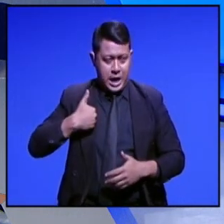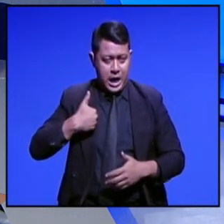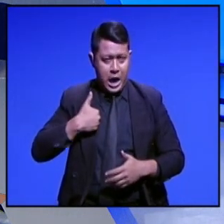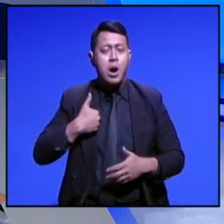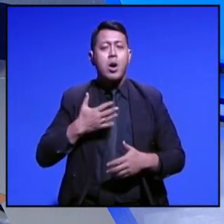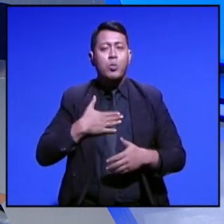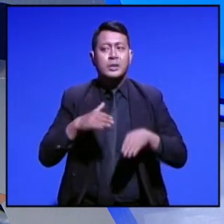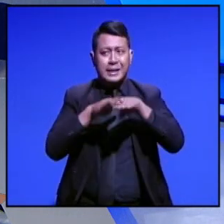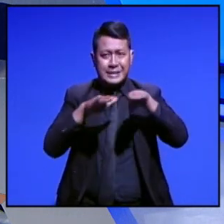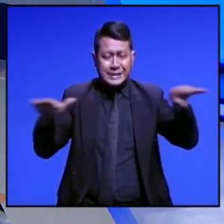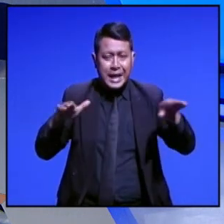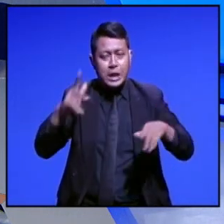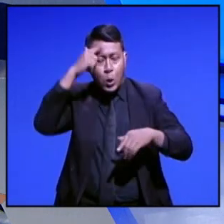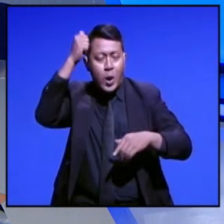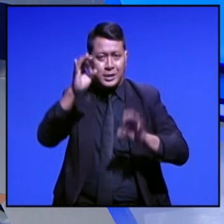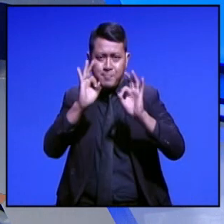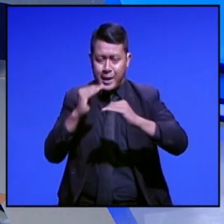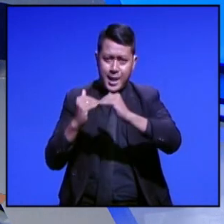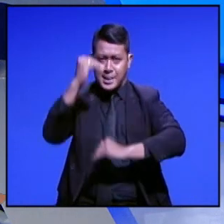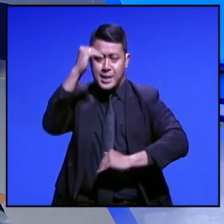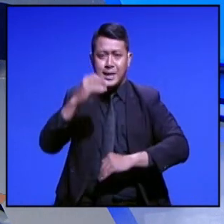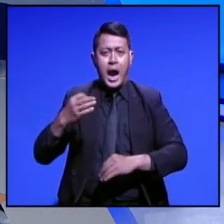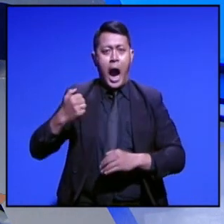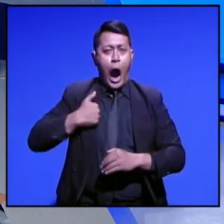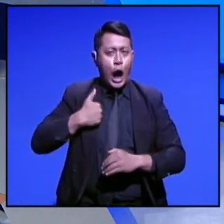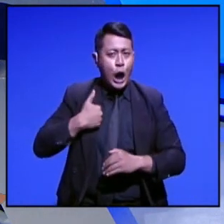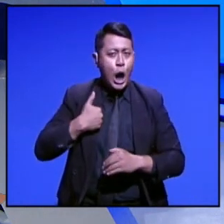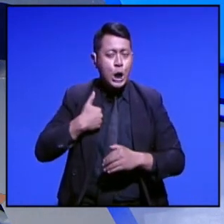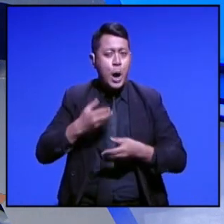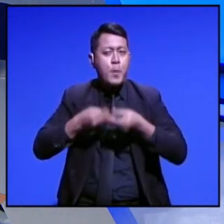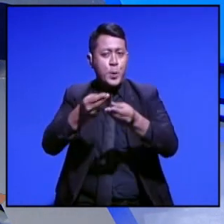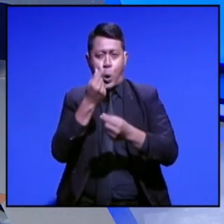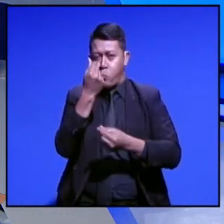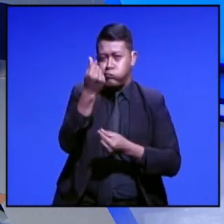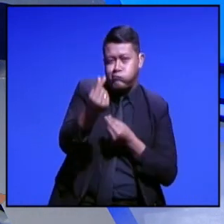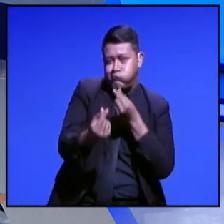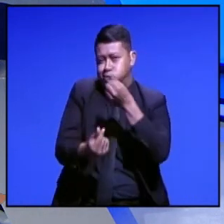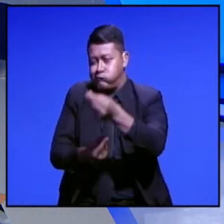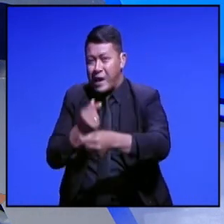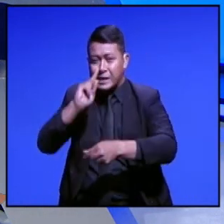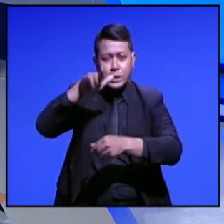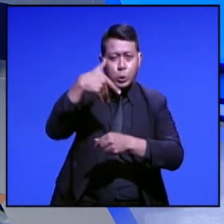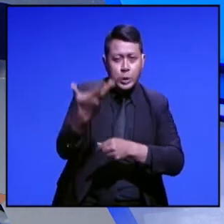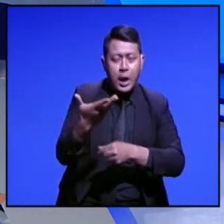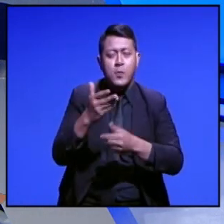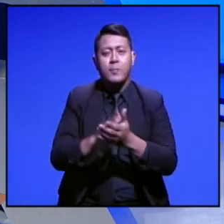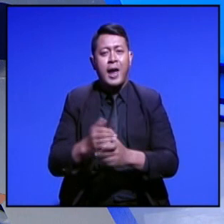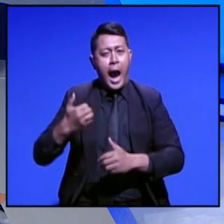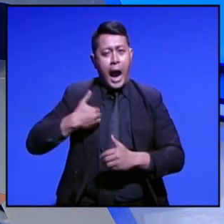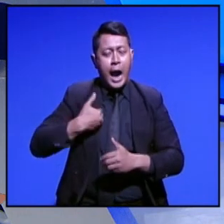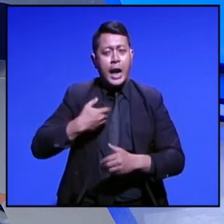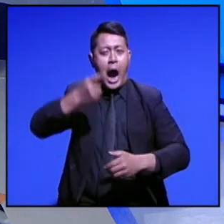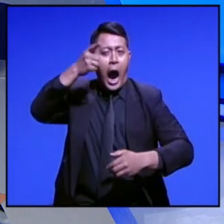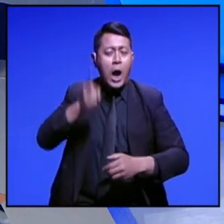standar dan kualitas pendidikan yang tinggi. Kanada juga royal menggelontorkan anggaran pendidikan pertahunnya. Kanada juga